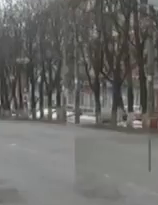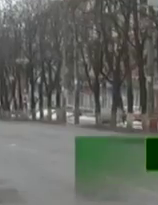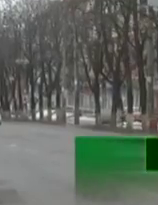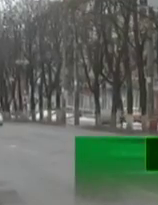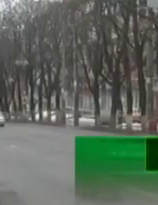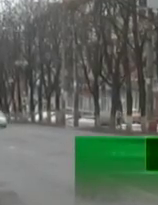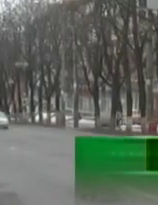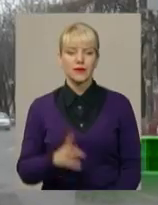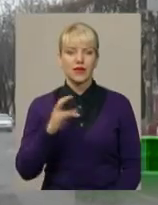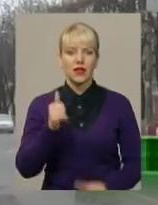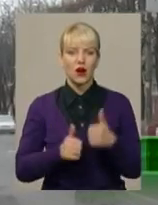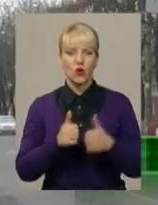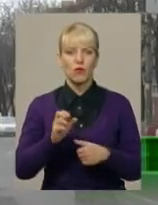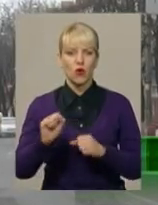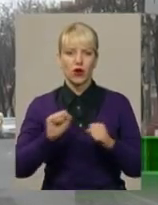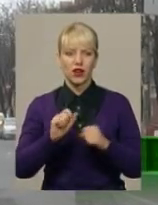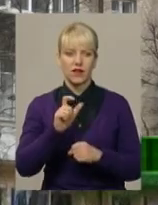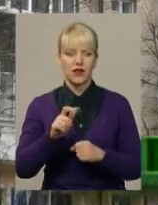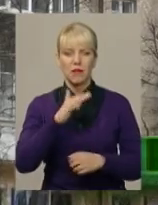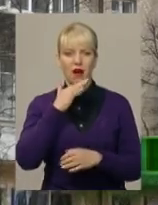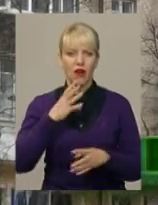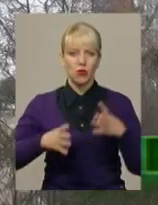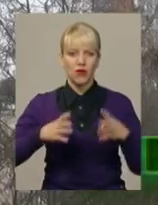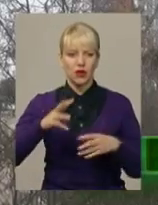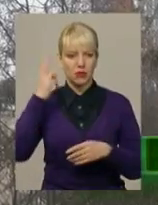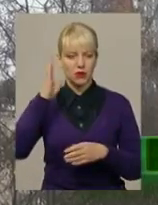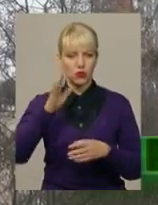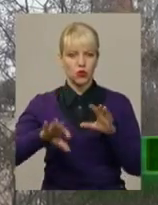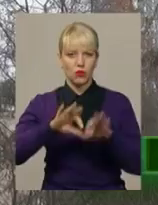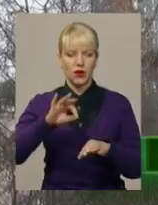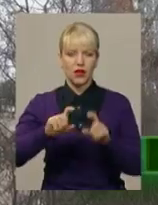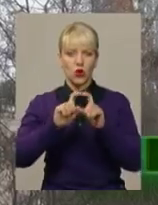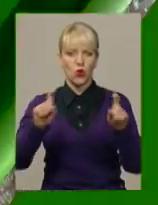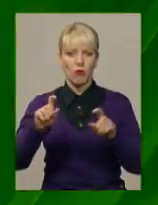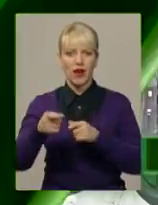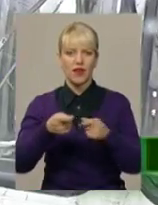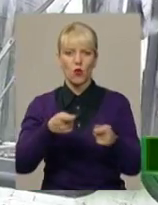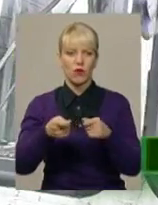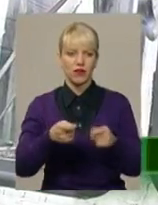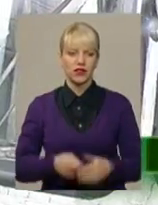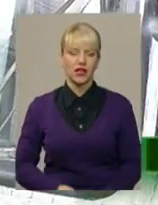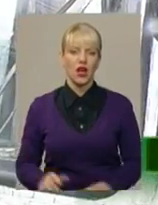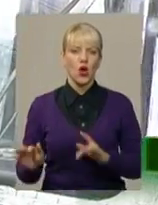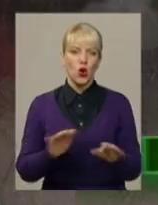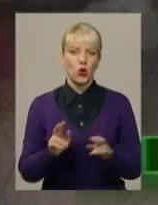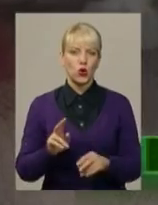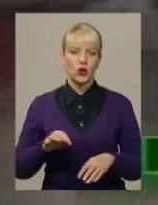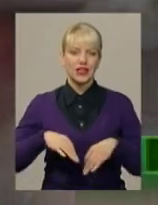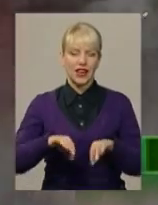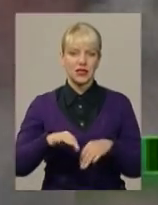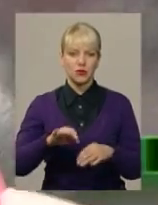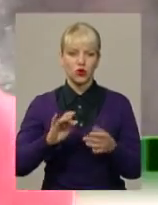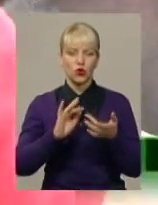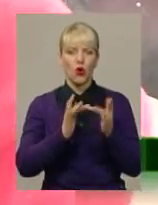На конкурс по керівника багатоповерхівкам Хмельницького обиратимуть компанію-управителя. Рух транспорту онлайн. З 1